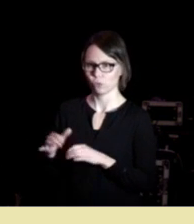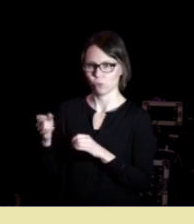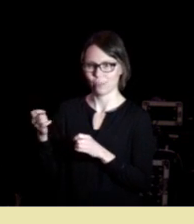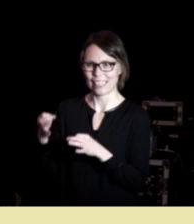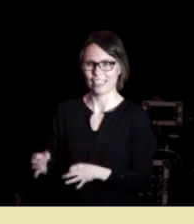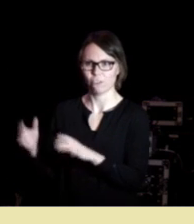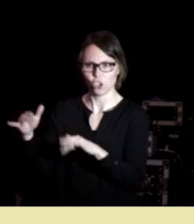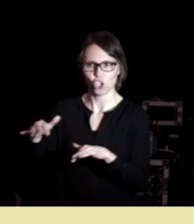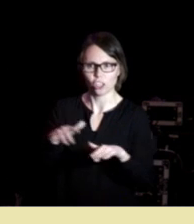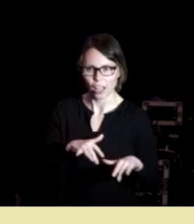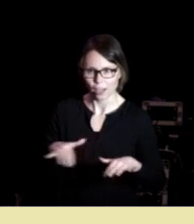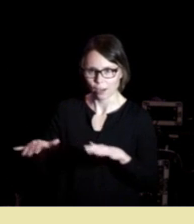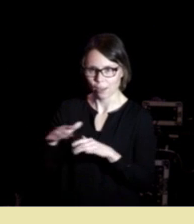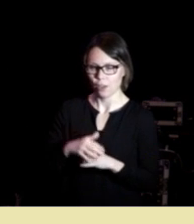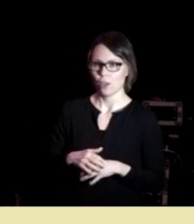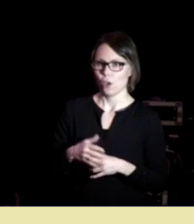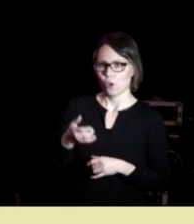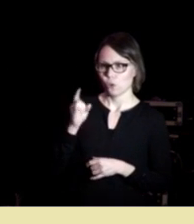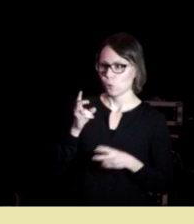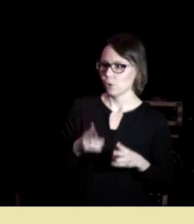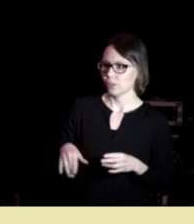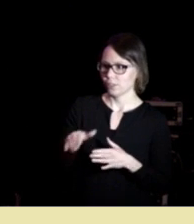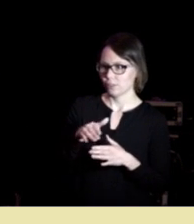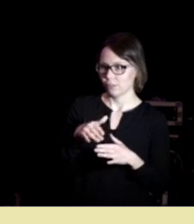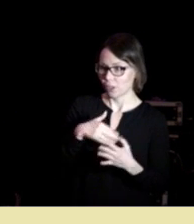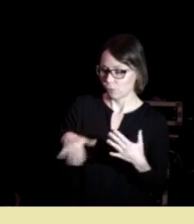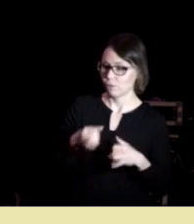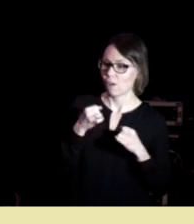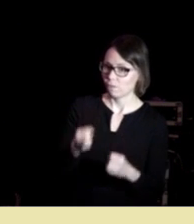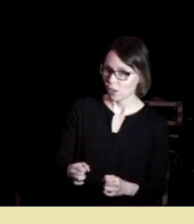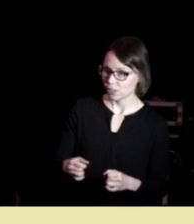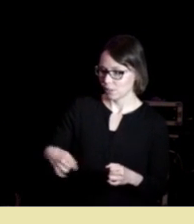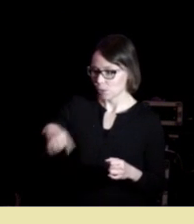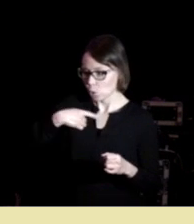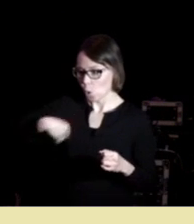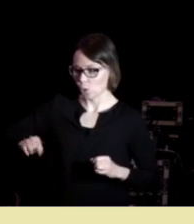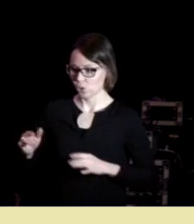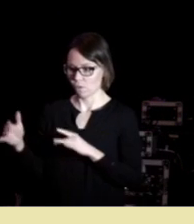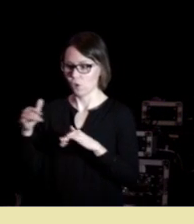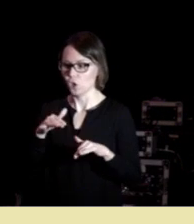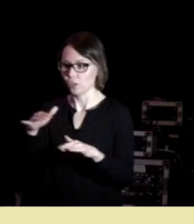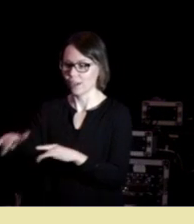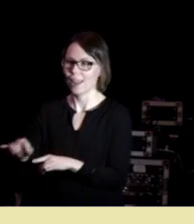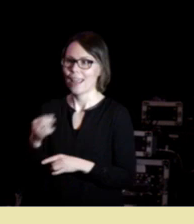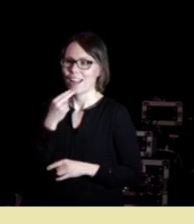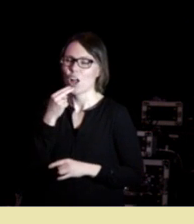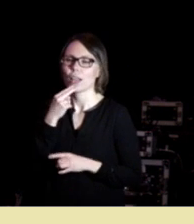industrisamfunnet var fast hos oss flyter det eller det vi kaller omorganisering av offentlig sektor